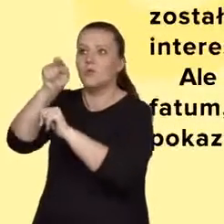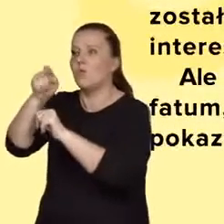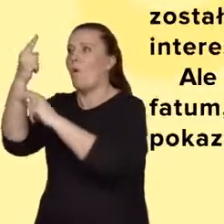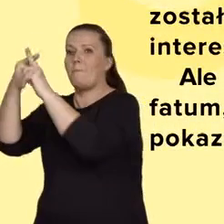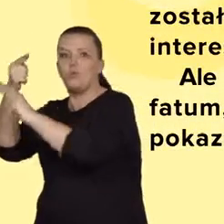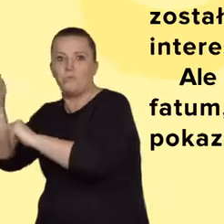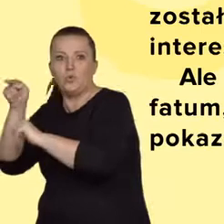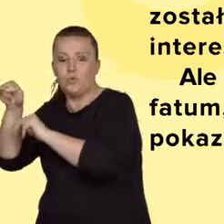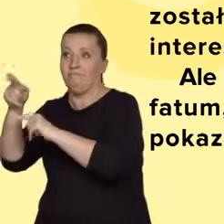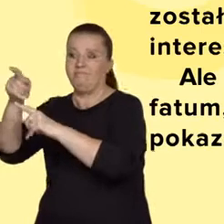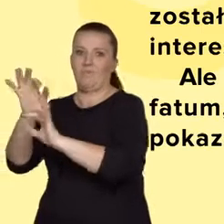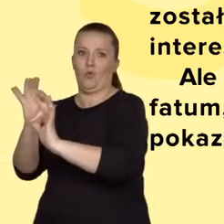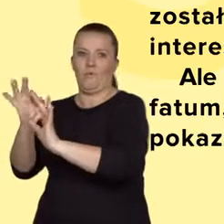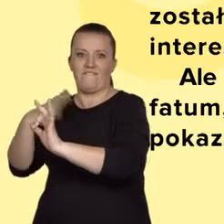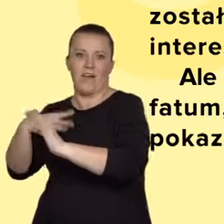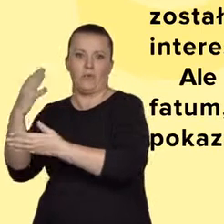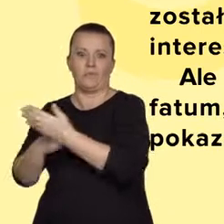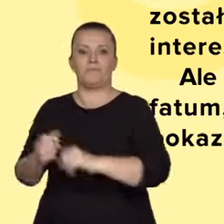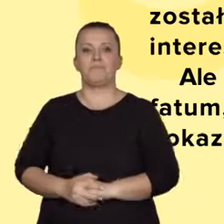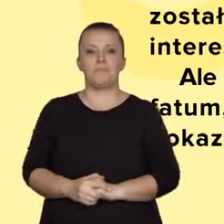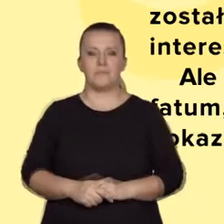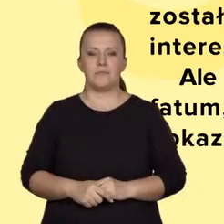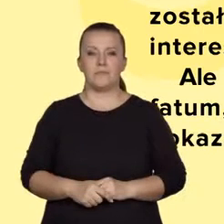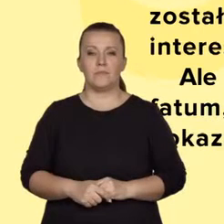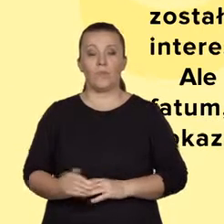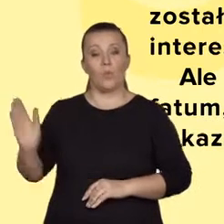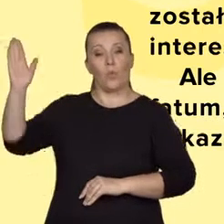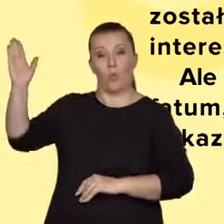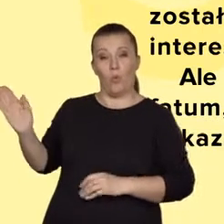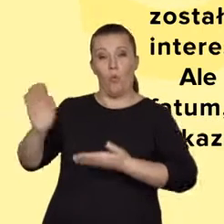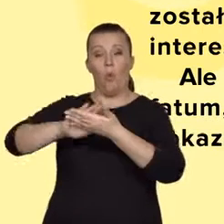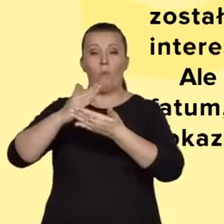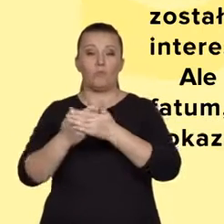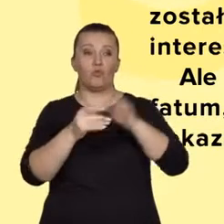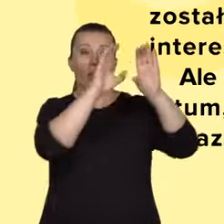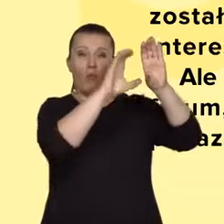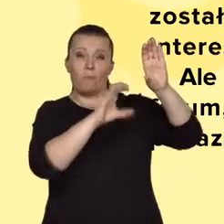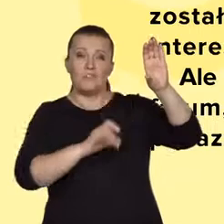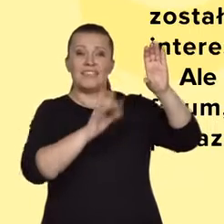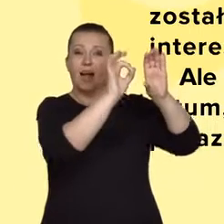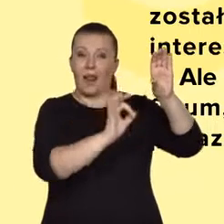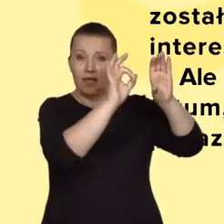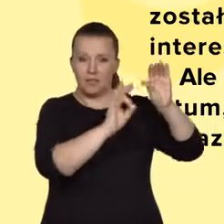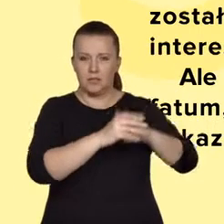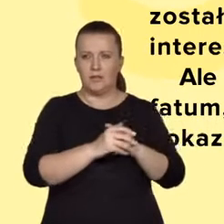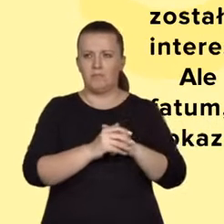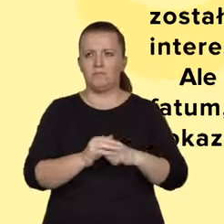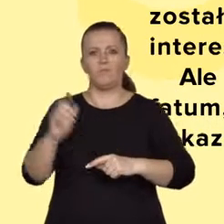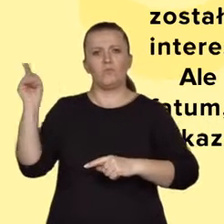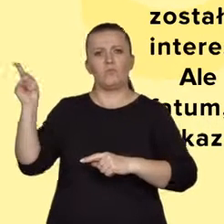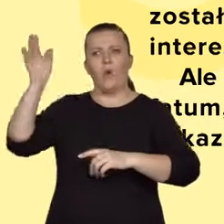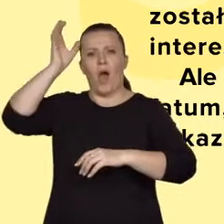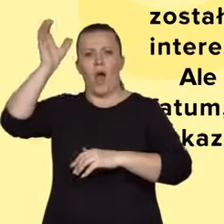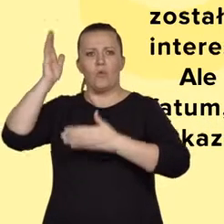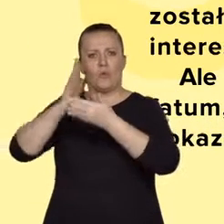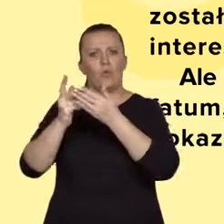planszy mamy przykład kompozycji gradacyjnej. Autor już na wstępie zasygnalizował, jaki jest porządek argumentów, czyli akapitów. Możemy się z takim